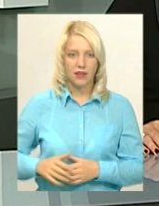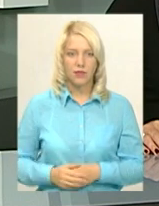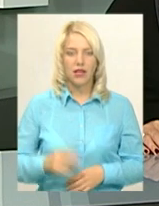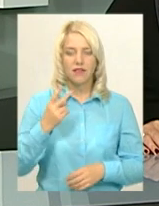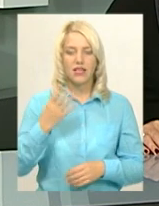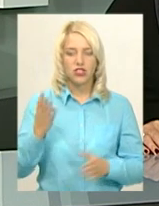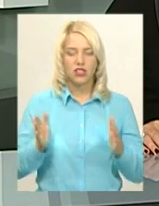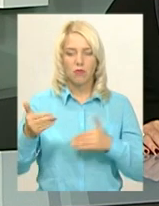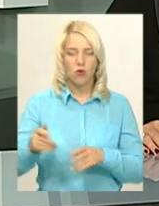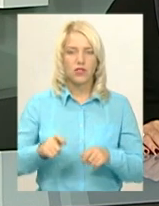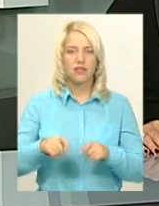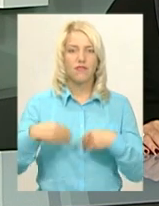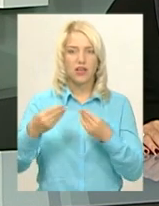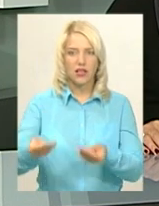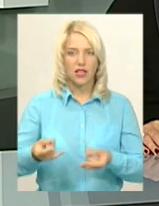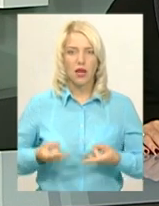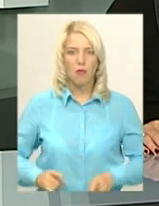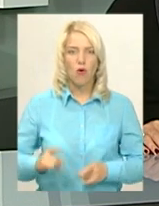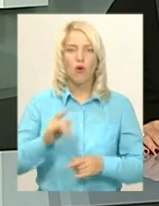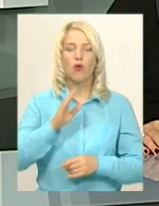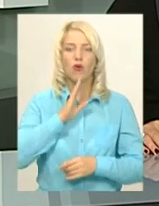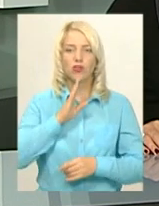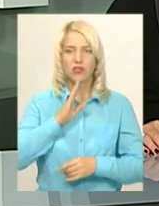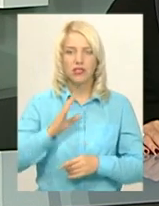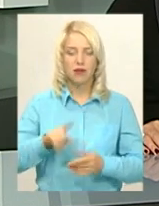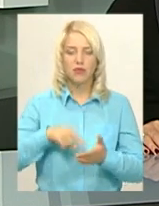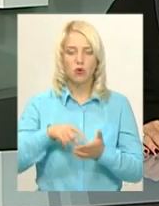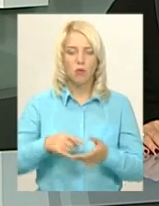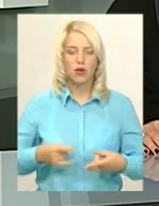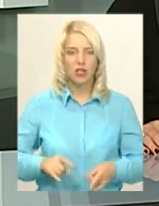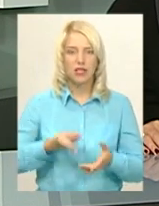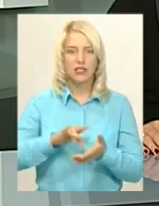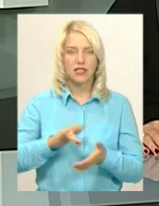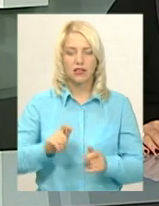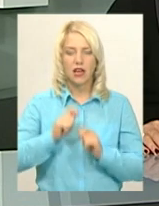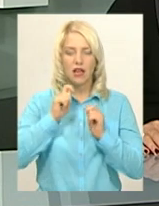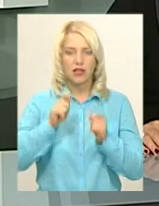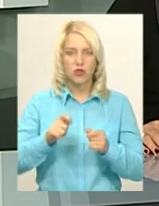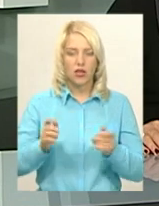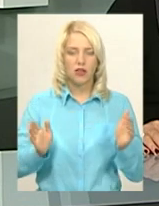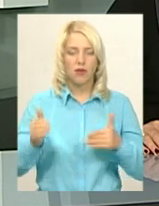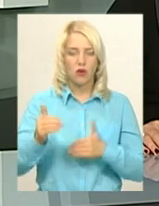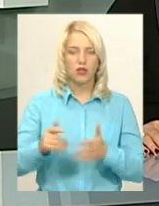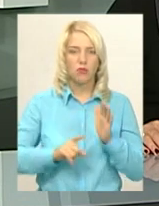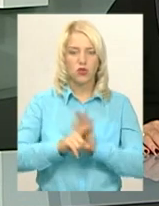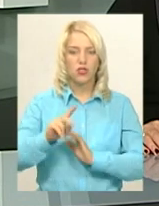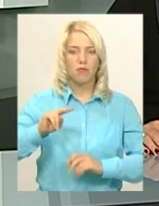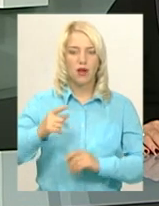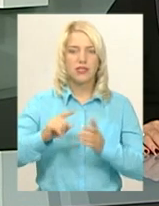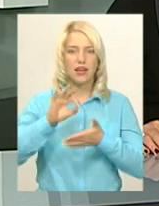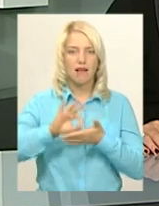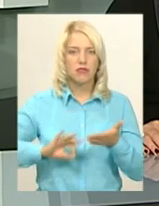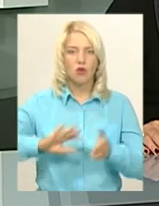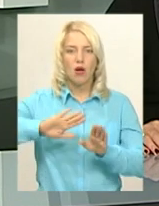видали породділям Хмельницького міського перинатального центру. Пакунки Малюка жінкам вручають, починаючи з п'ятниці, одразу після виписки,